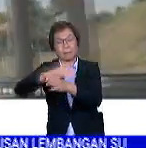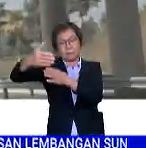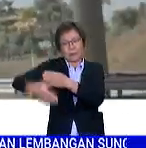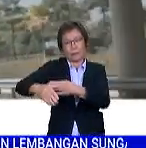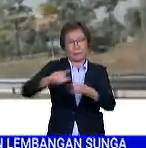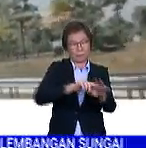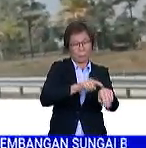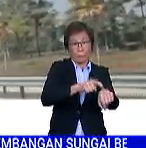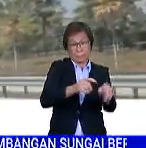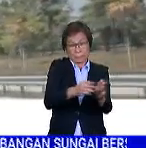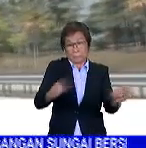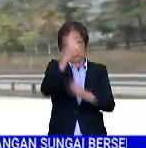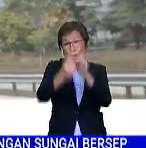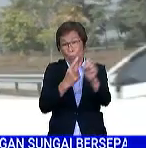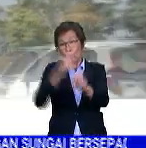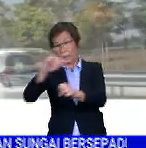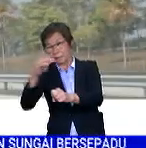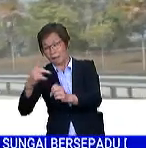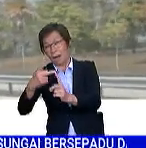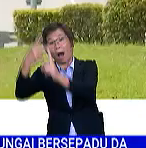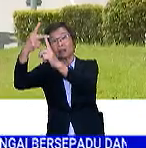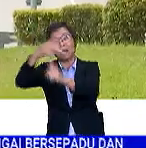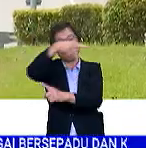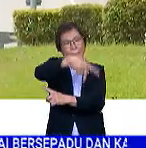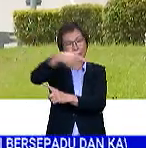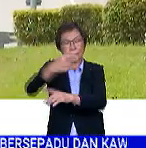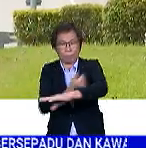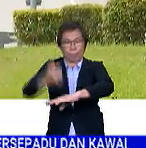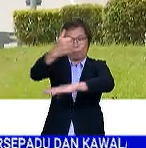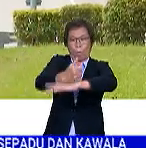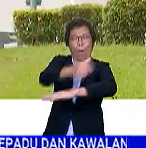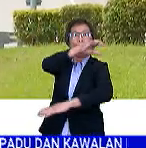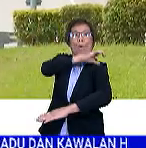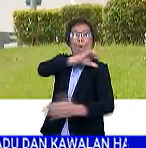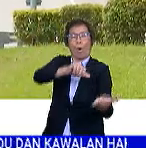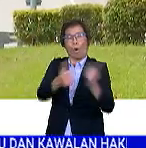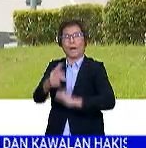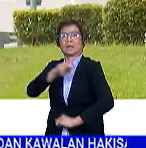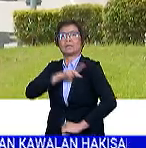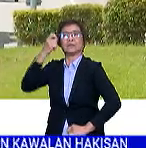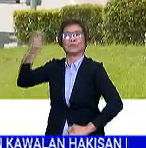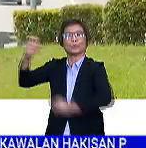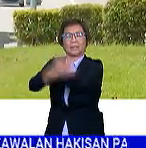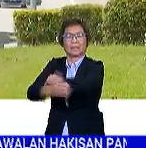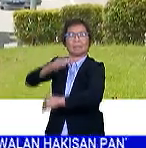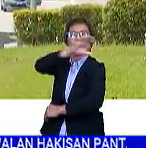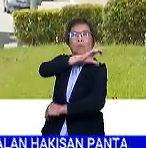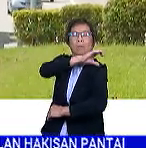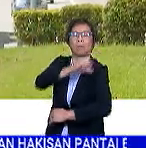tempoh setahun, jawatan kuasa khas PPP akan ditubuhkan yang akan dipengerusikan Ketua Setiausaha Negara.